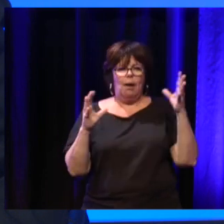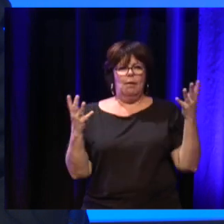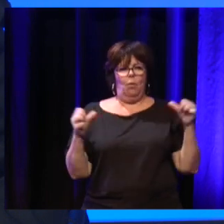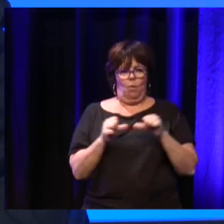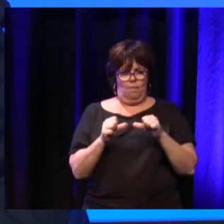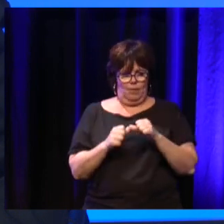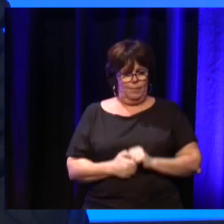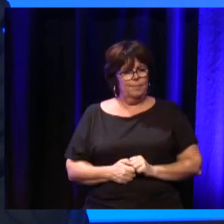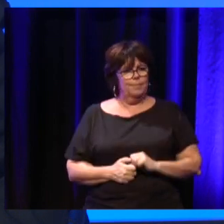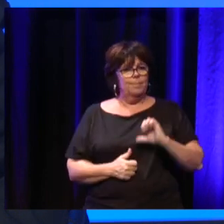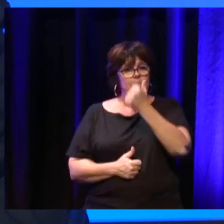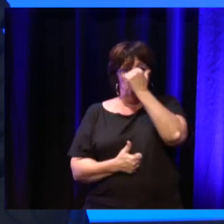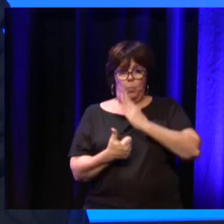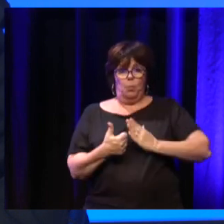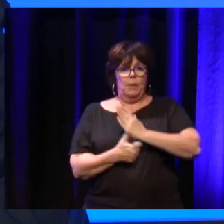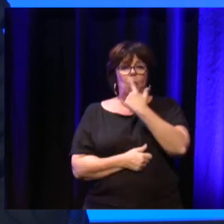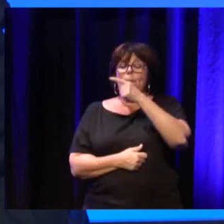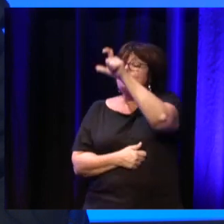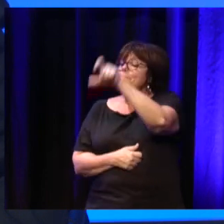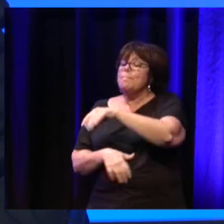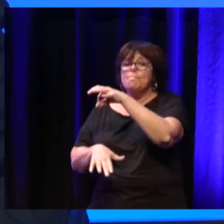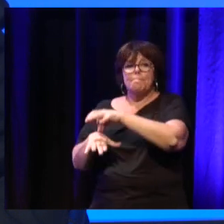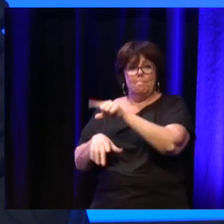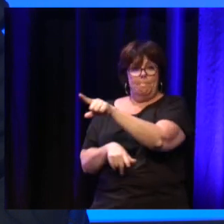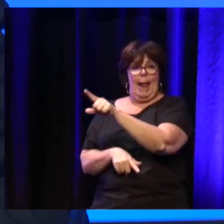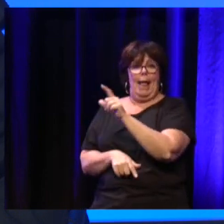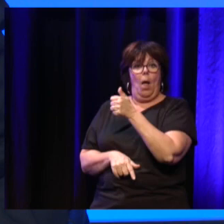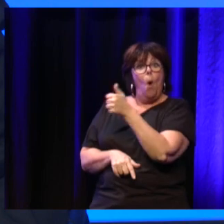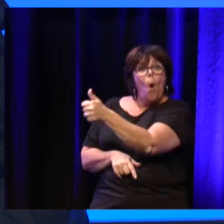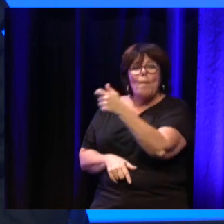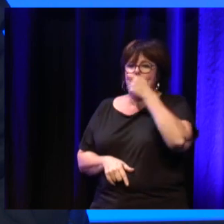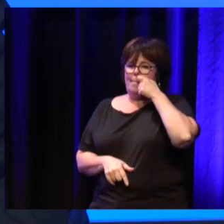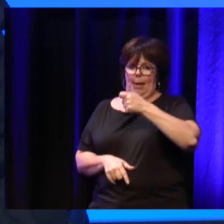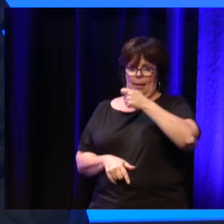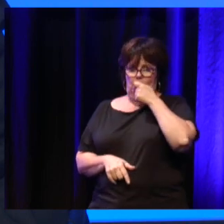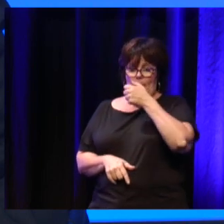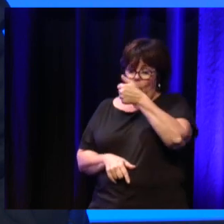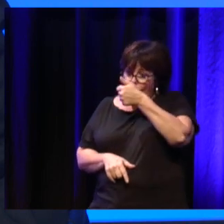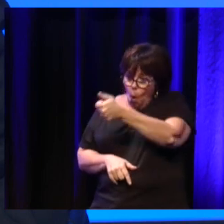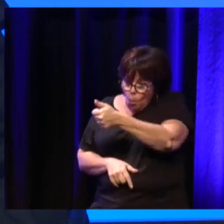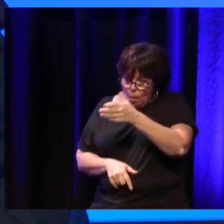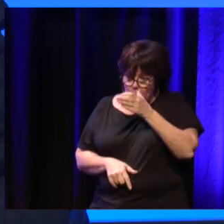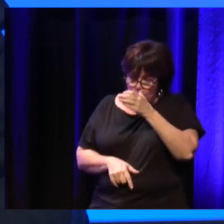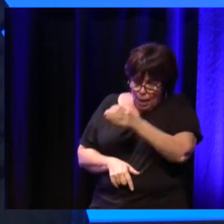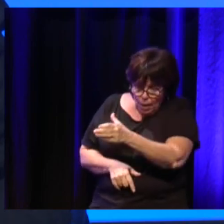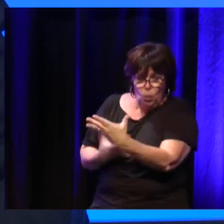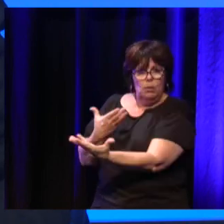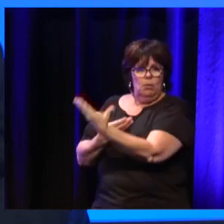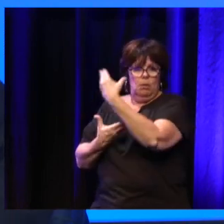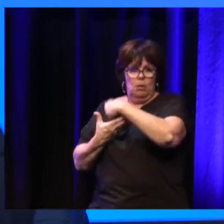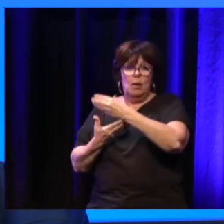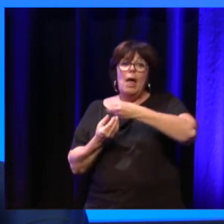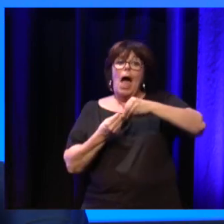d'emblée de l'expertise des personnes malades et des questionnements éthiques de ces acteurs de la société civile qui peuvent se poser.